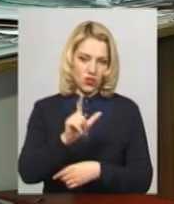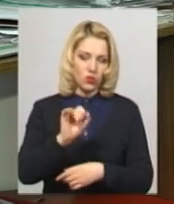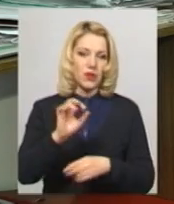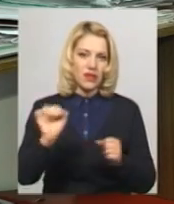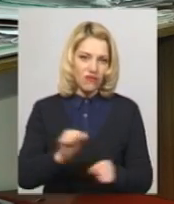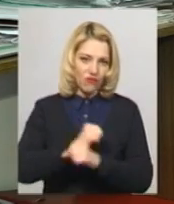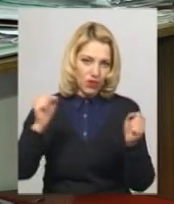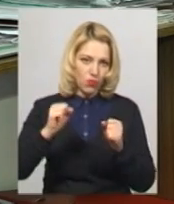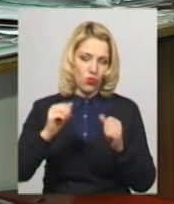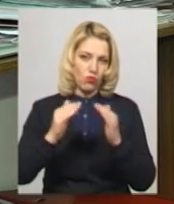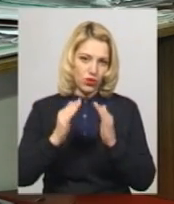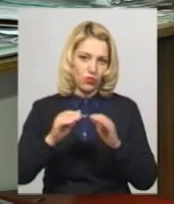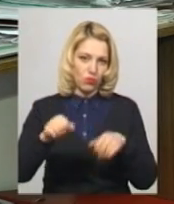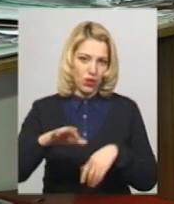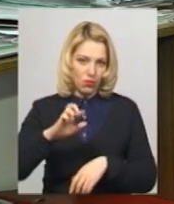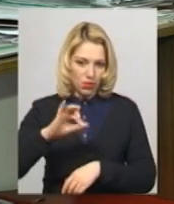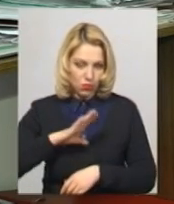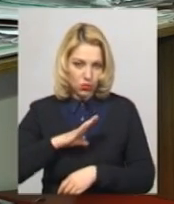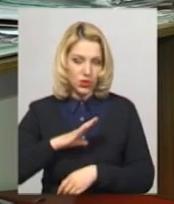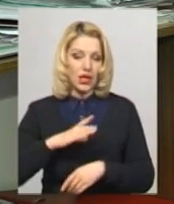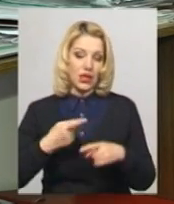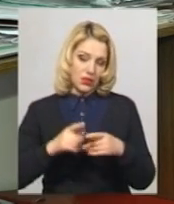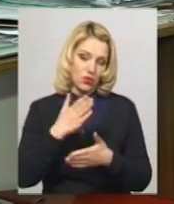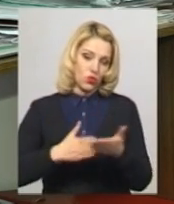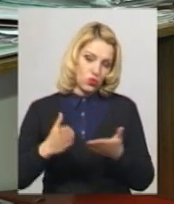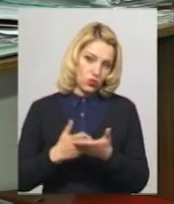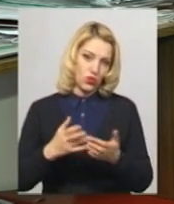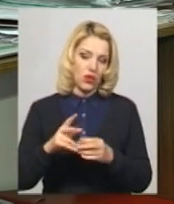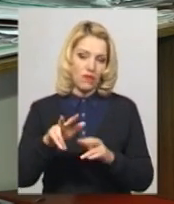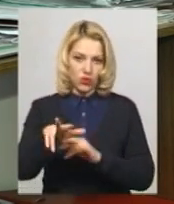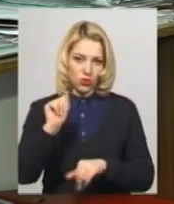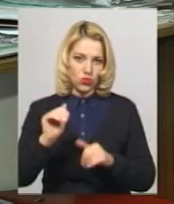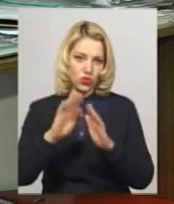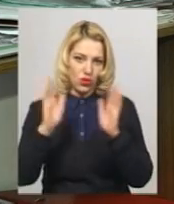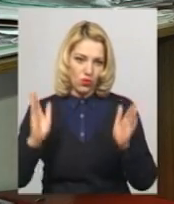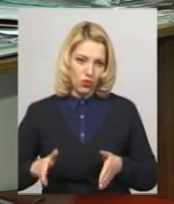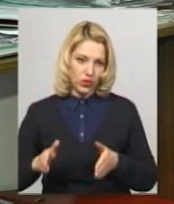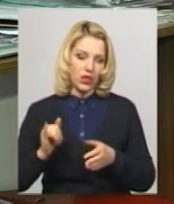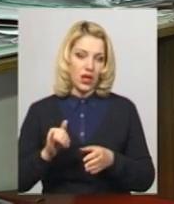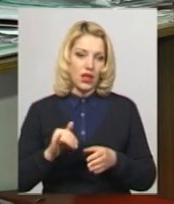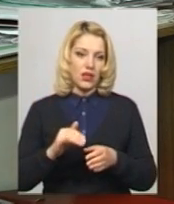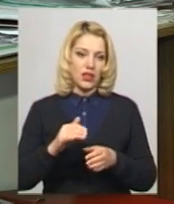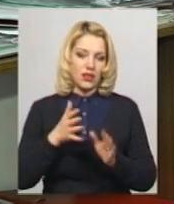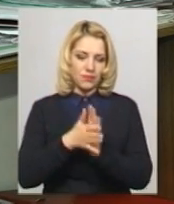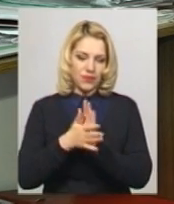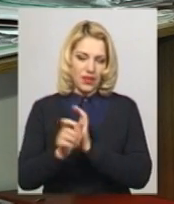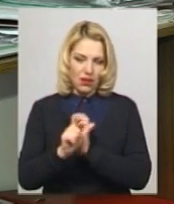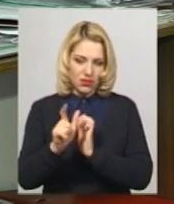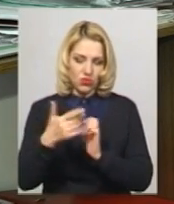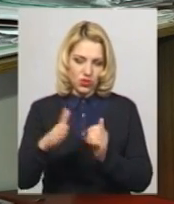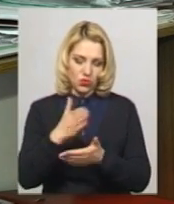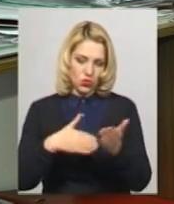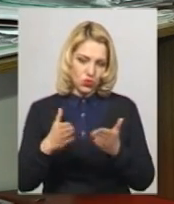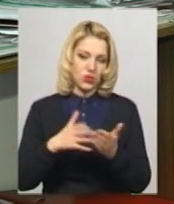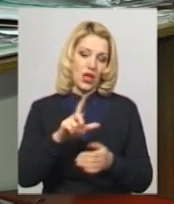будинку. Дані порушення були усунені, колонка відключена, витік газу усунено, газопостачання всім